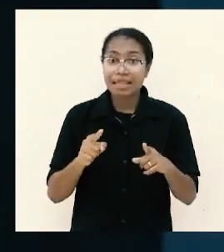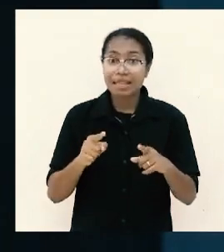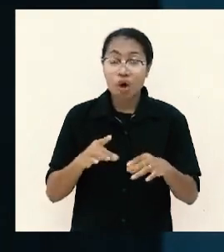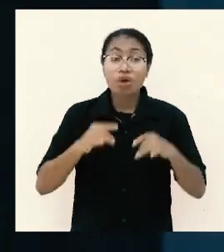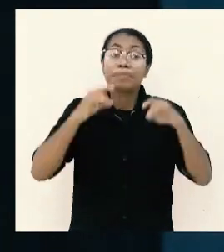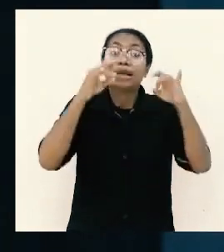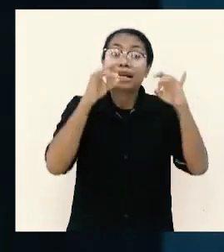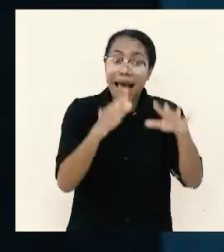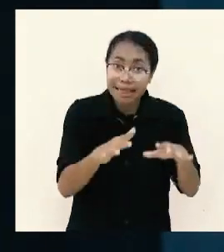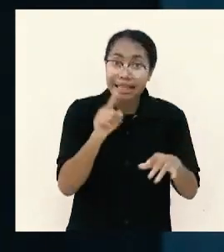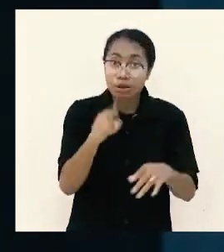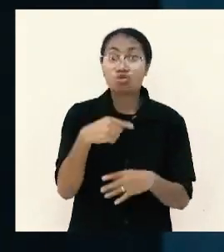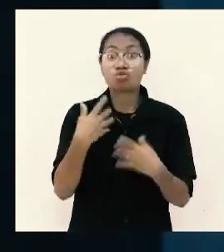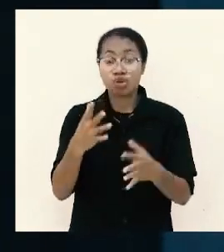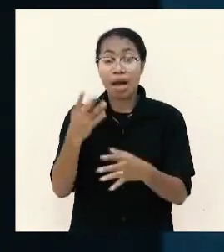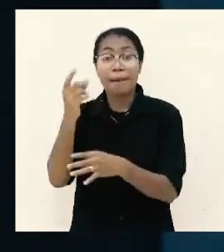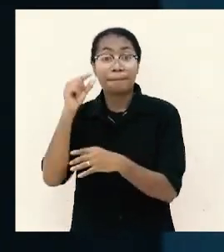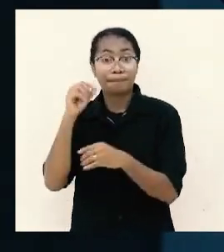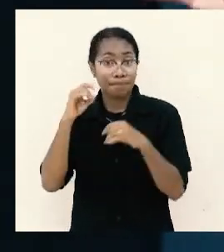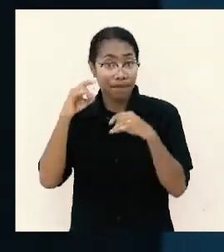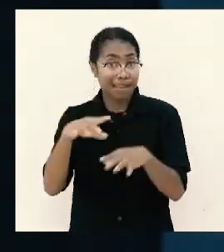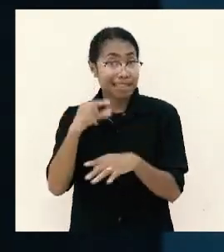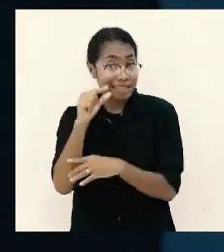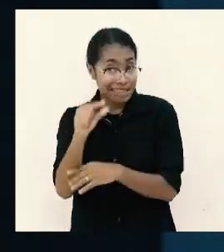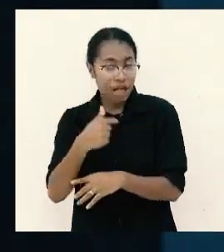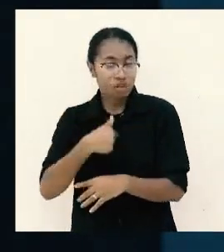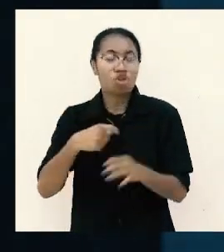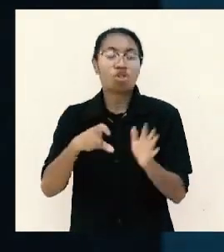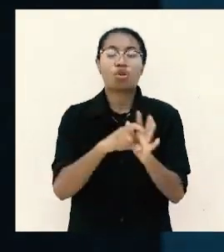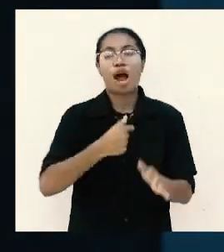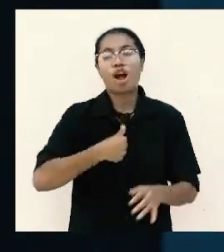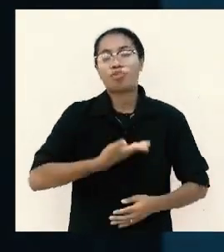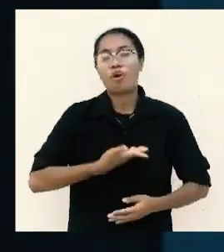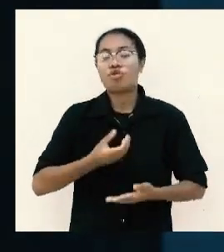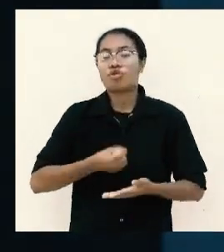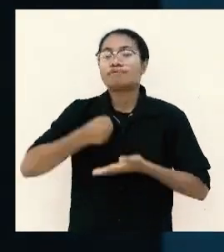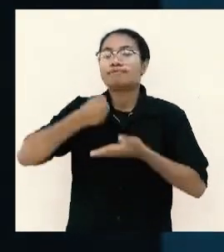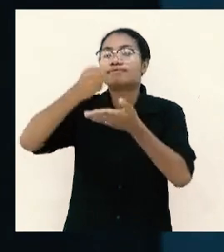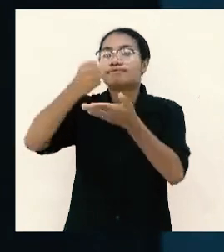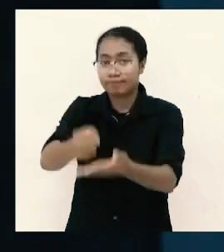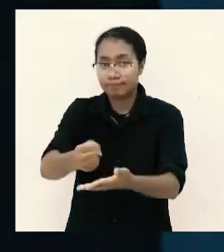diberkati saya mau memberi misalnya saya beri kepada Pak Lomi